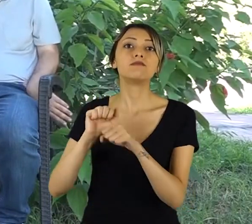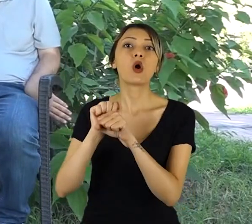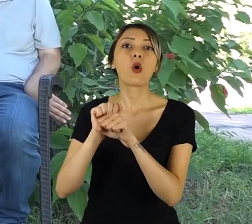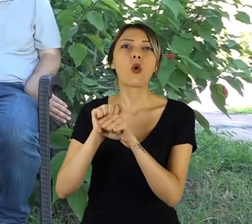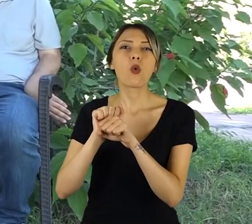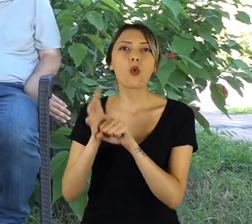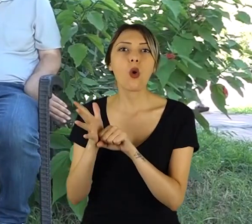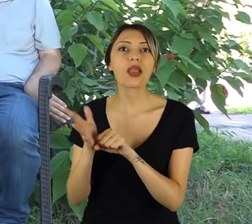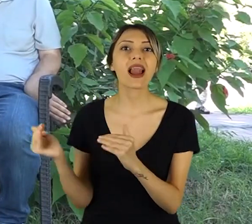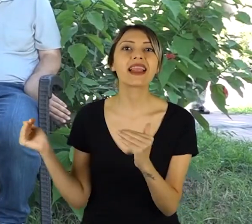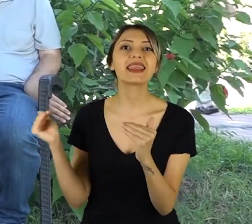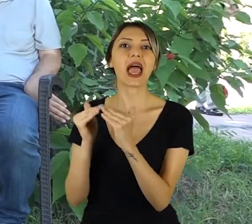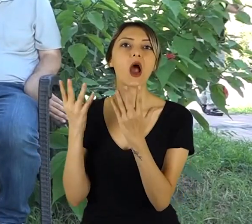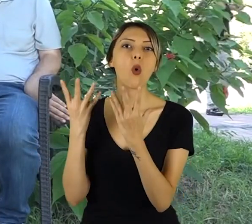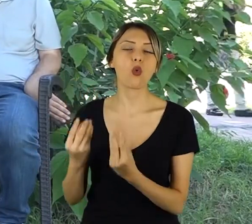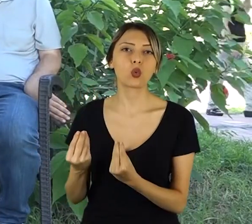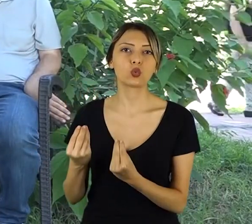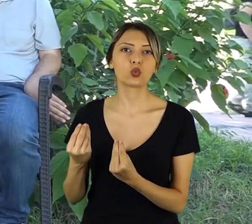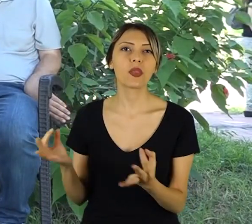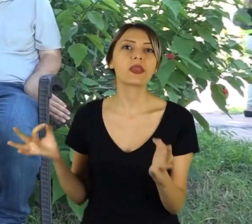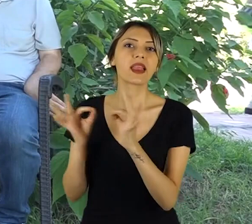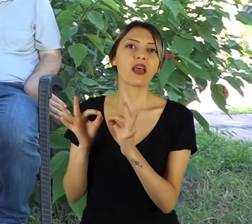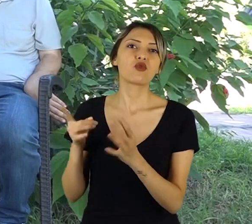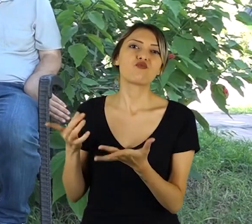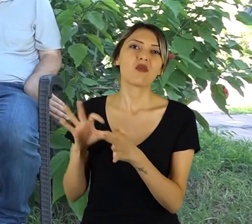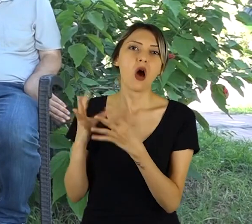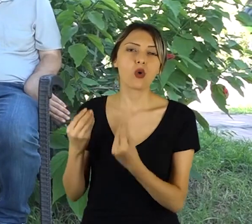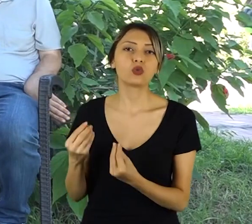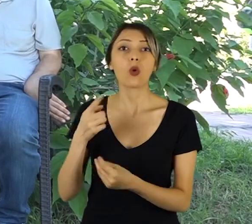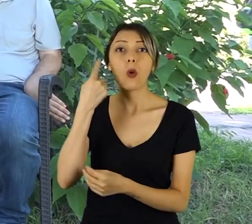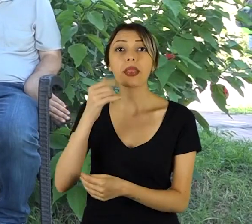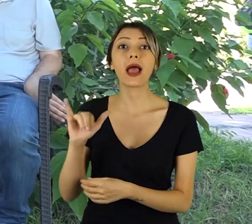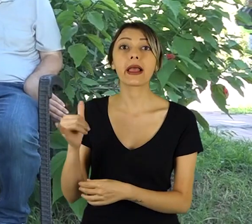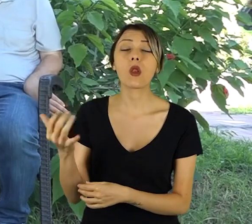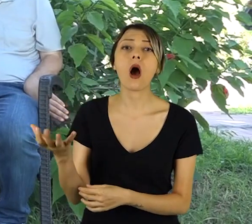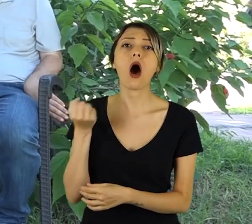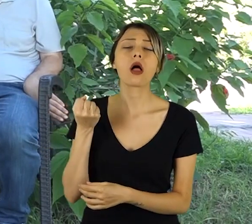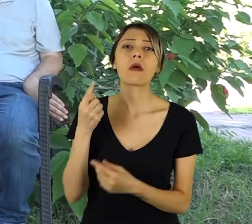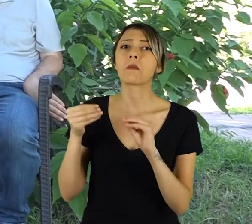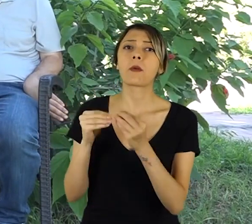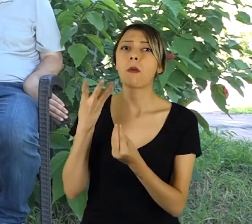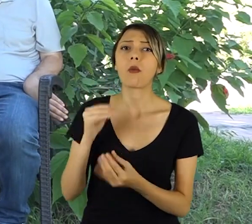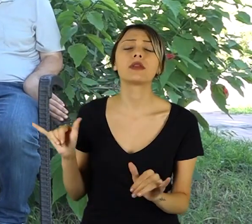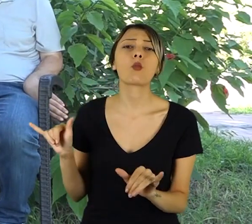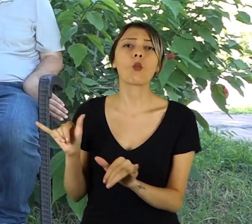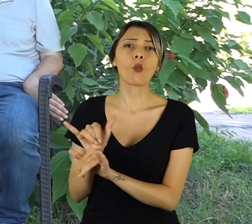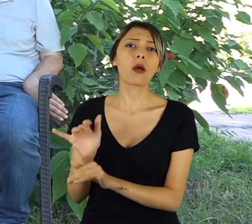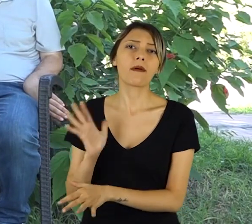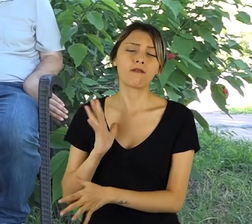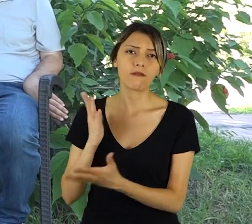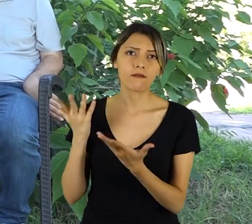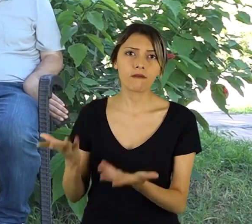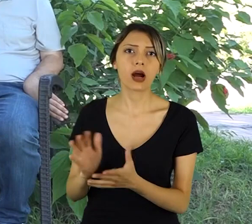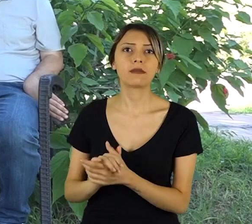ameliyatımdan sonraki dönemler. O yüzden kilo alma gibi bir şeyim olmadı. Zayıflama daha çok da sevildi.